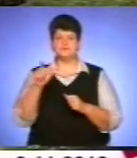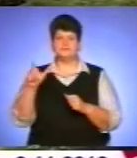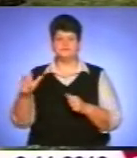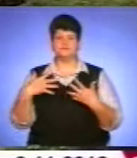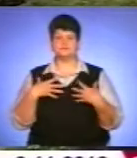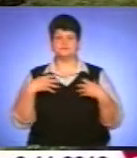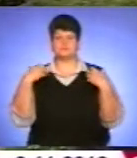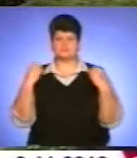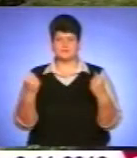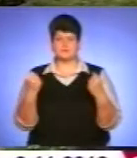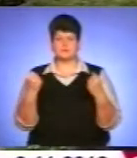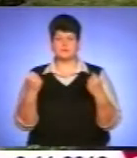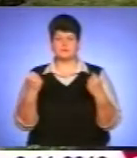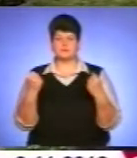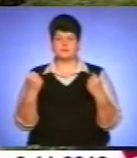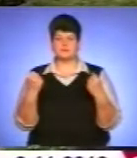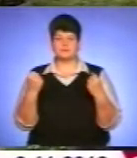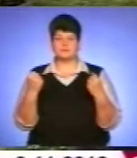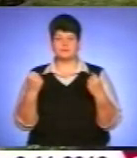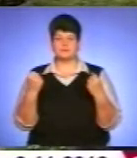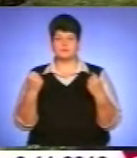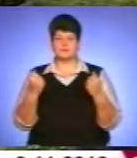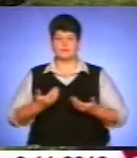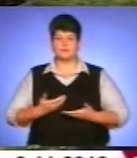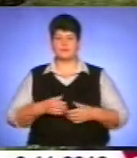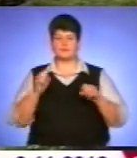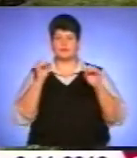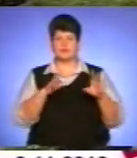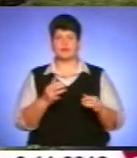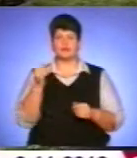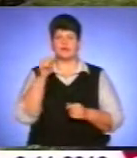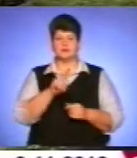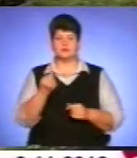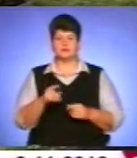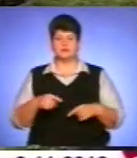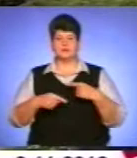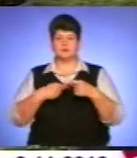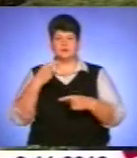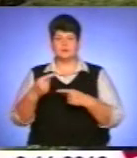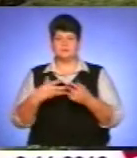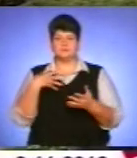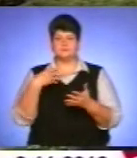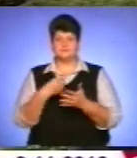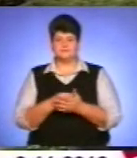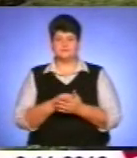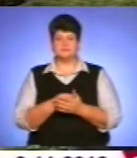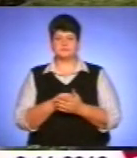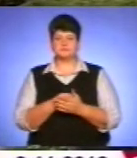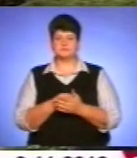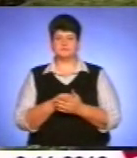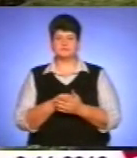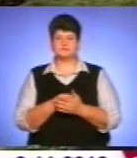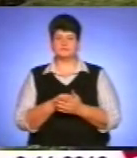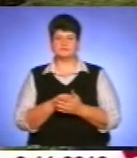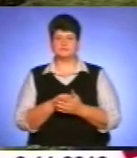'я, життя поклали для того, щоб передати свою естафету в внеску,